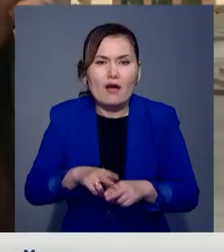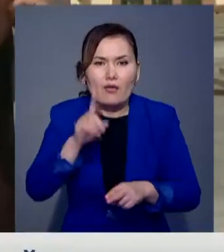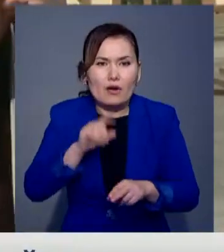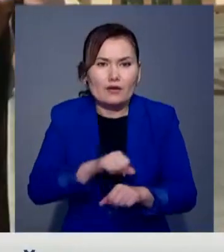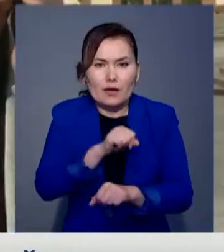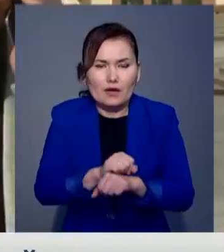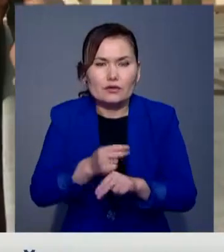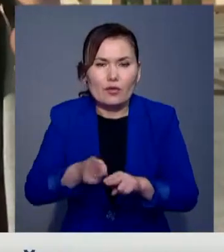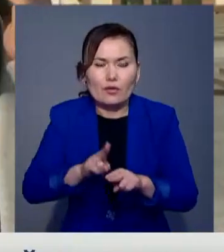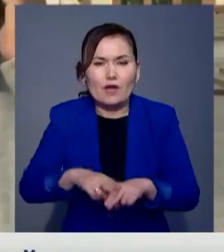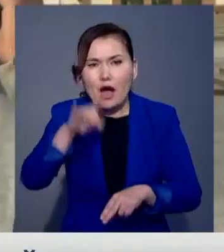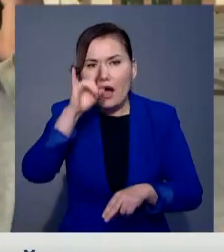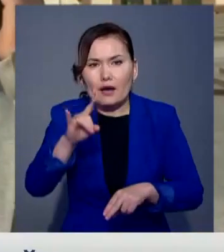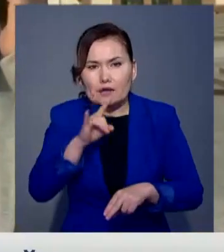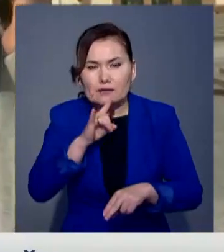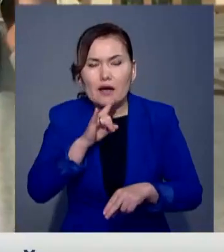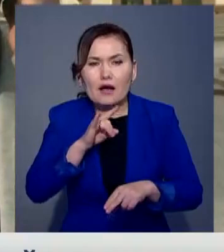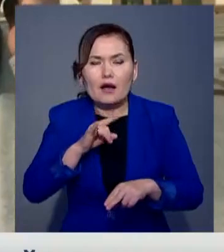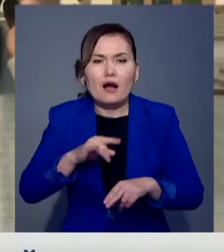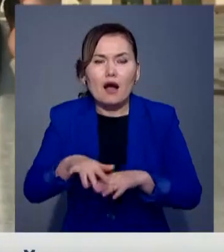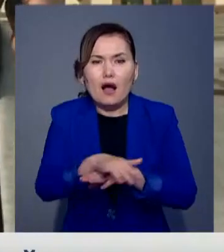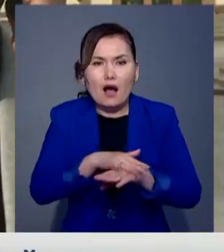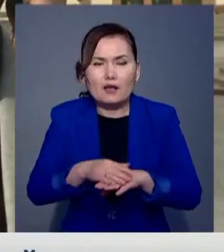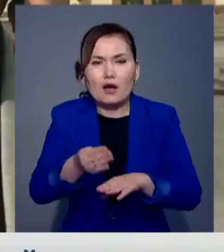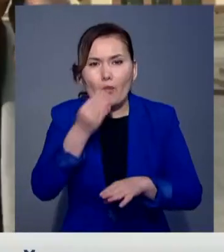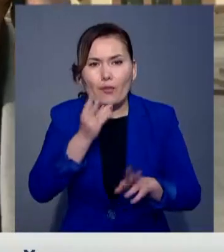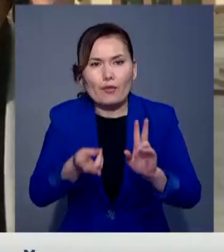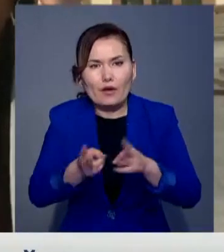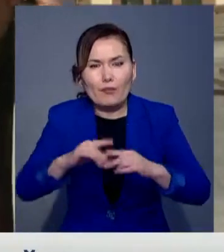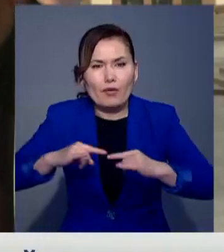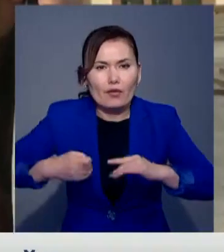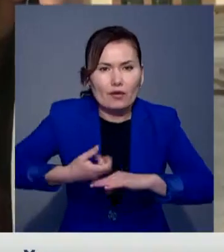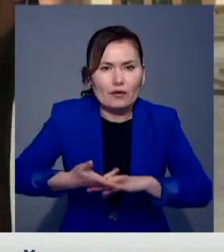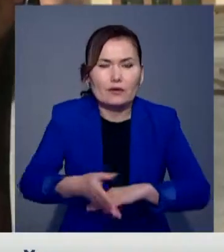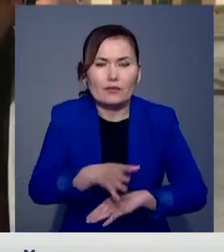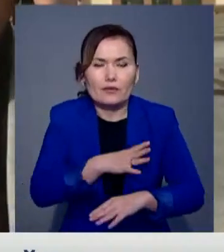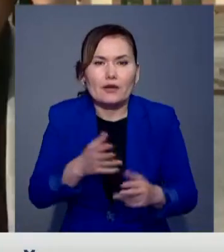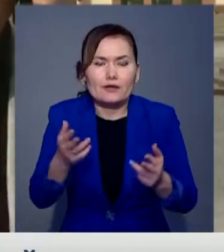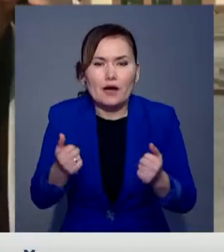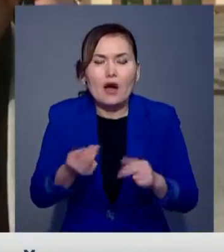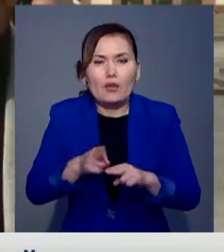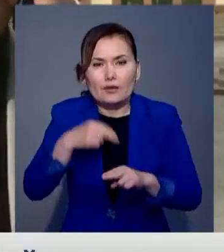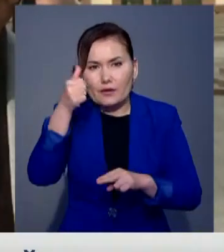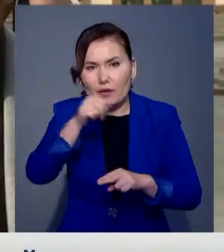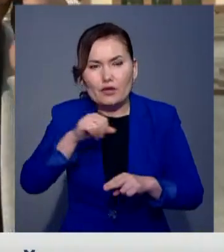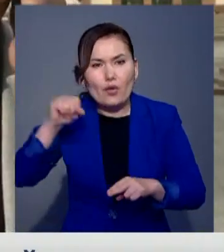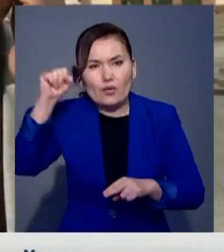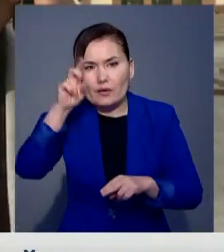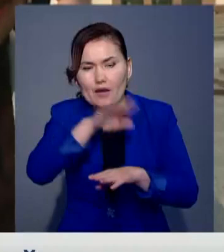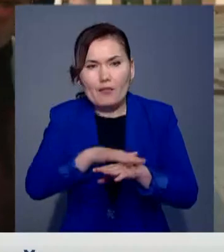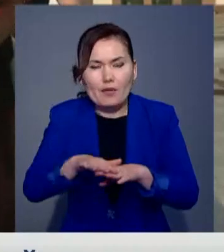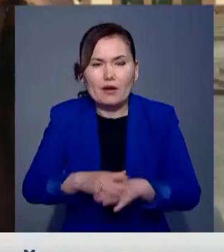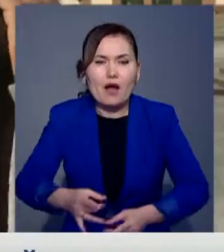егер көже дайындаса, мұндаға қалық Алашапандаға ғайын бүкіл ер болып, сүмәлі ғазірлейтін бұл ел олда жауын.